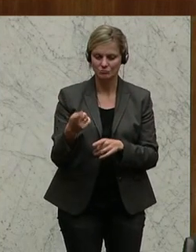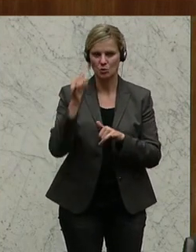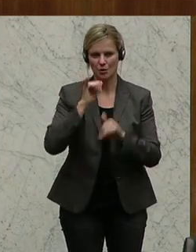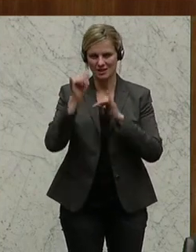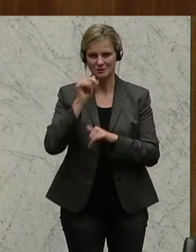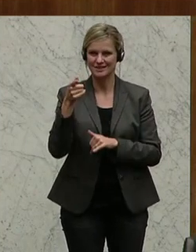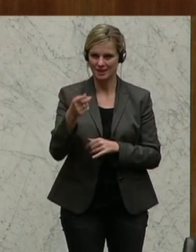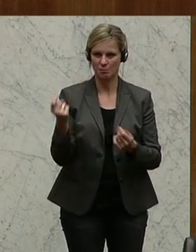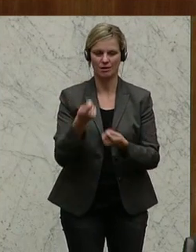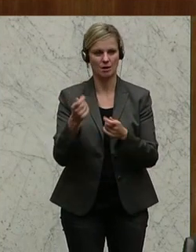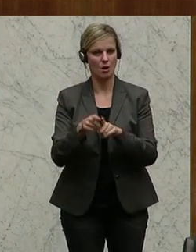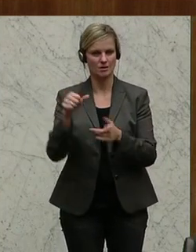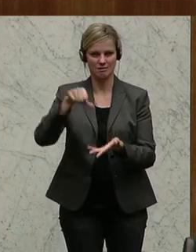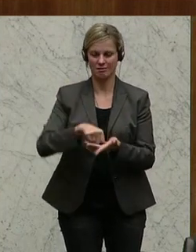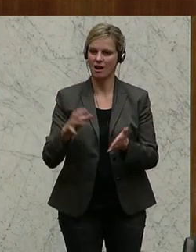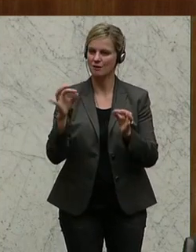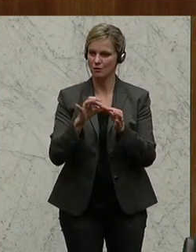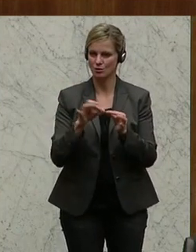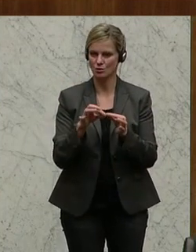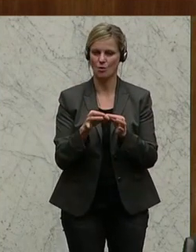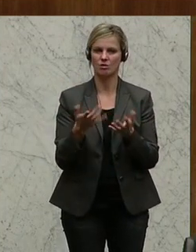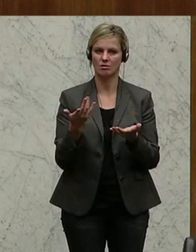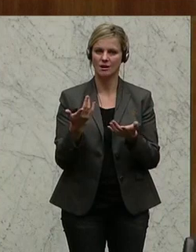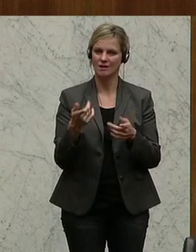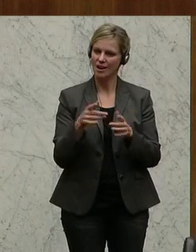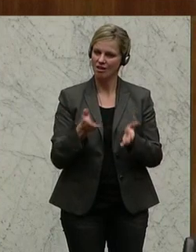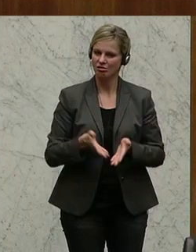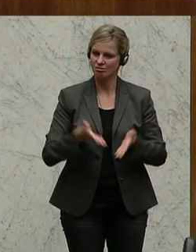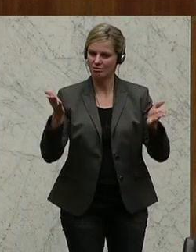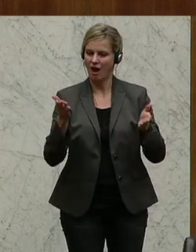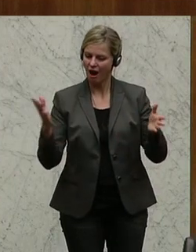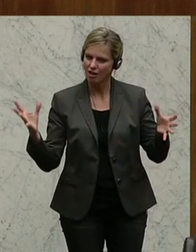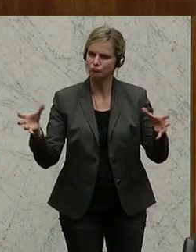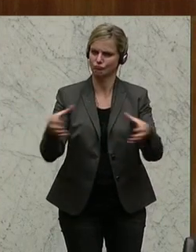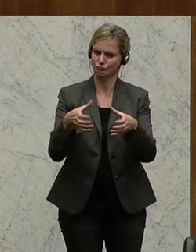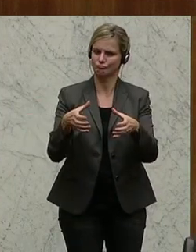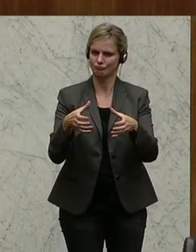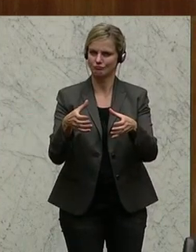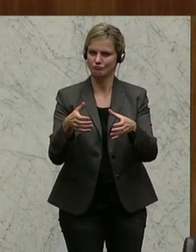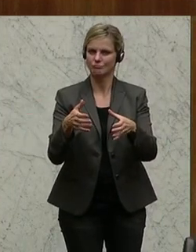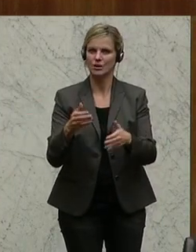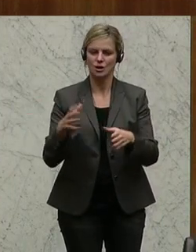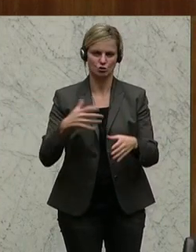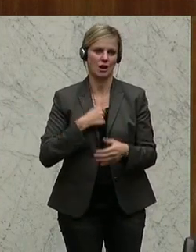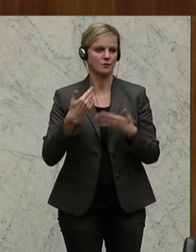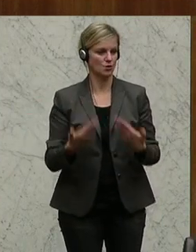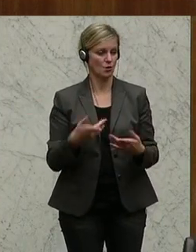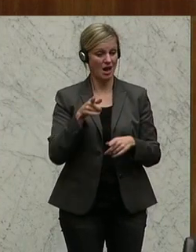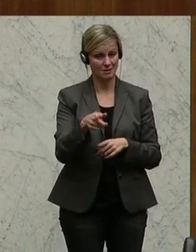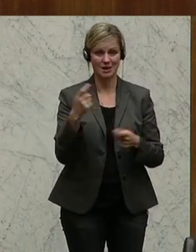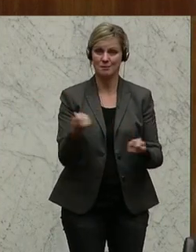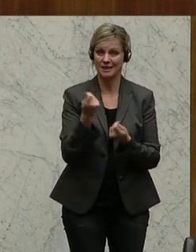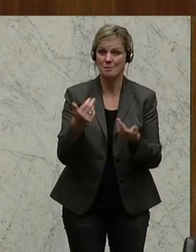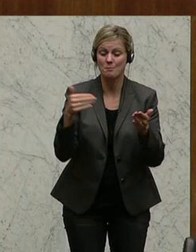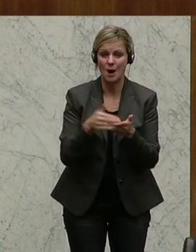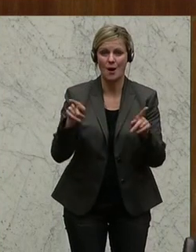Funktion. Sie halten nicht nur den Ort, sondern oftmals das ganze Tal zusammen. Aber wie gesagt, auch diese Betriebe brauchen